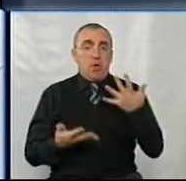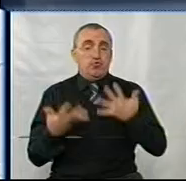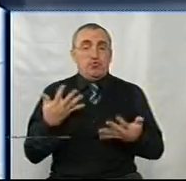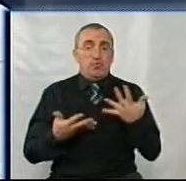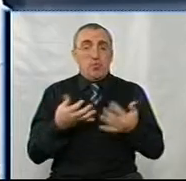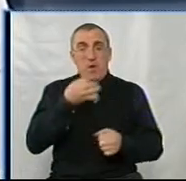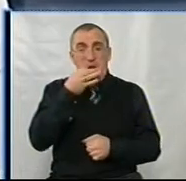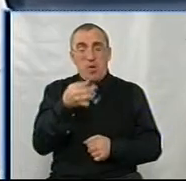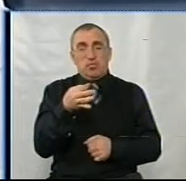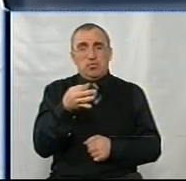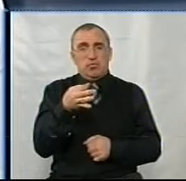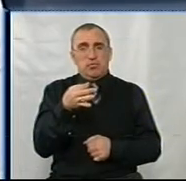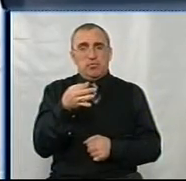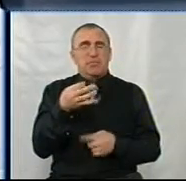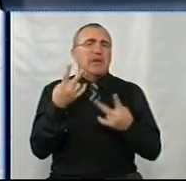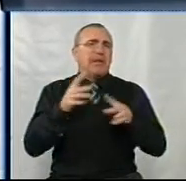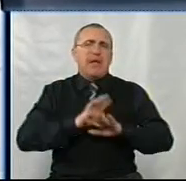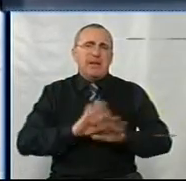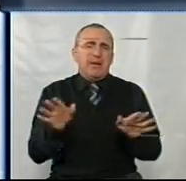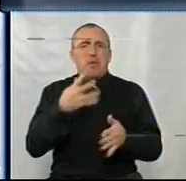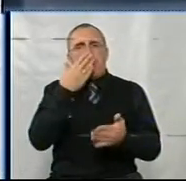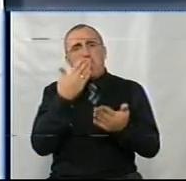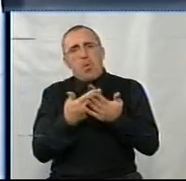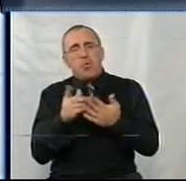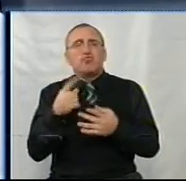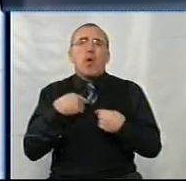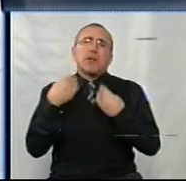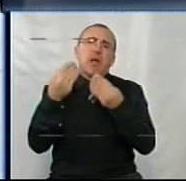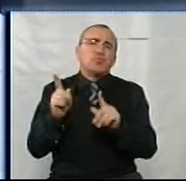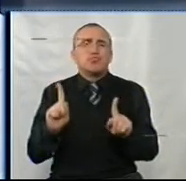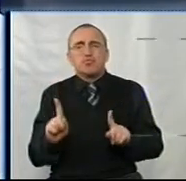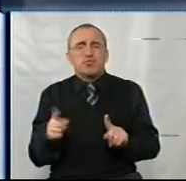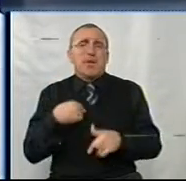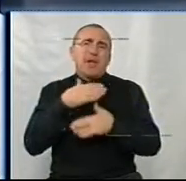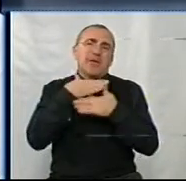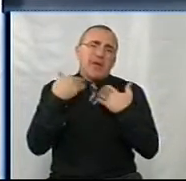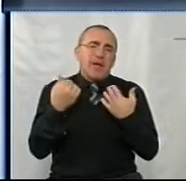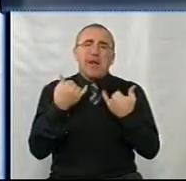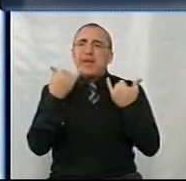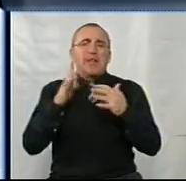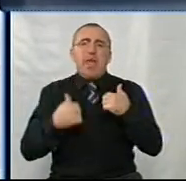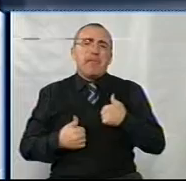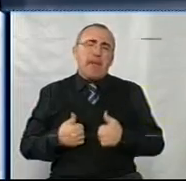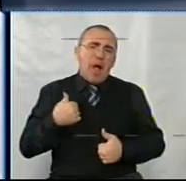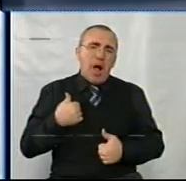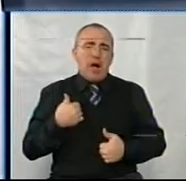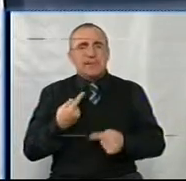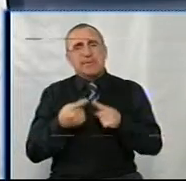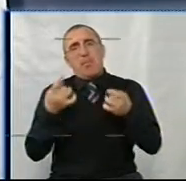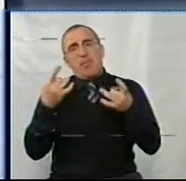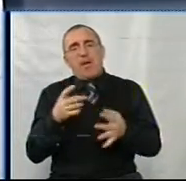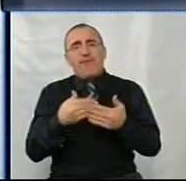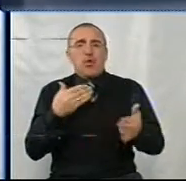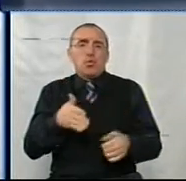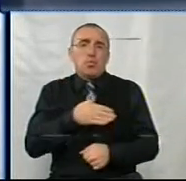Якщо кажуть, не треба показувати, що я дала, я не хочу, це ж не для піару, це ж я просто від